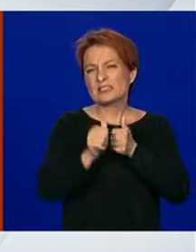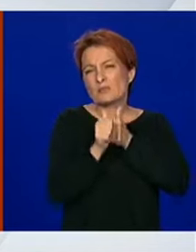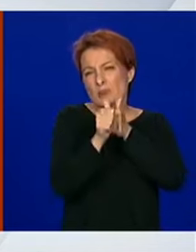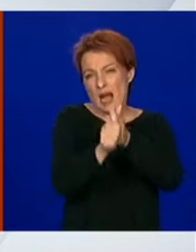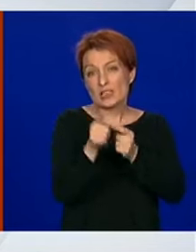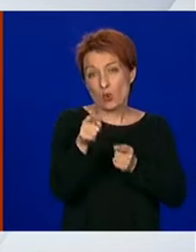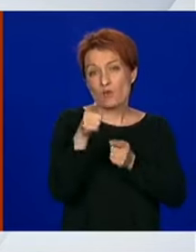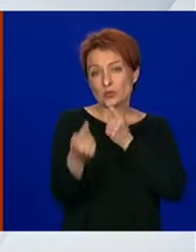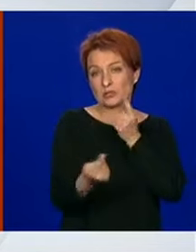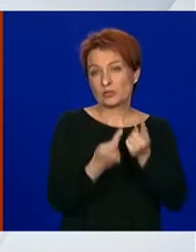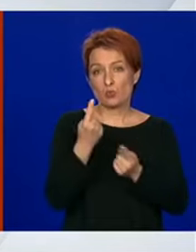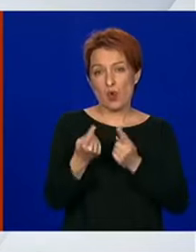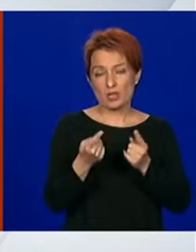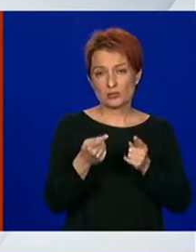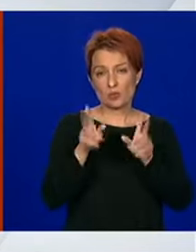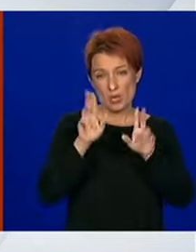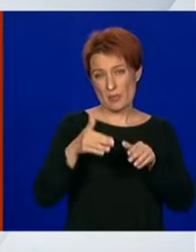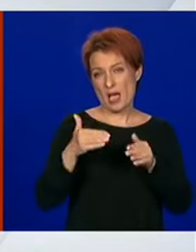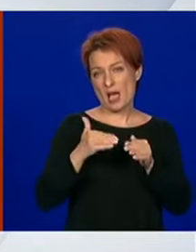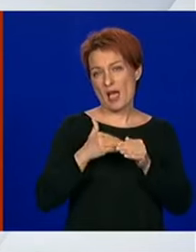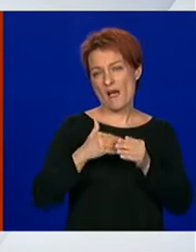preko 50,